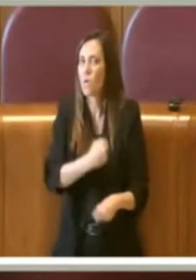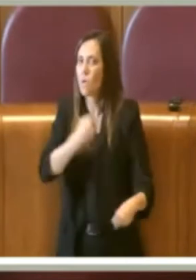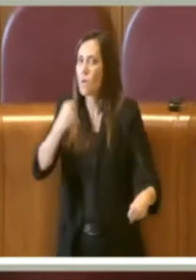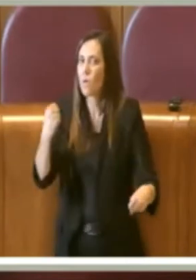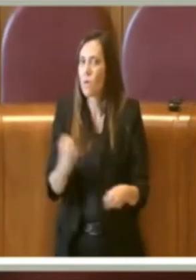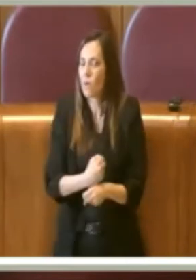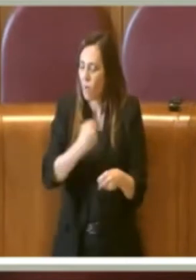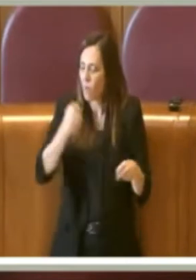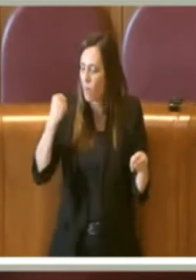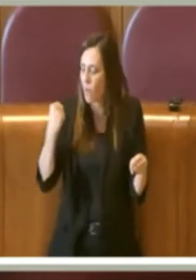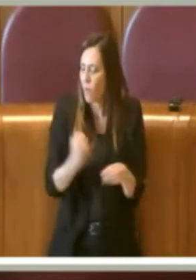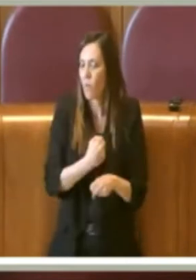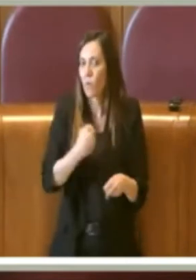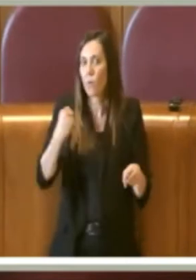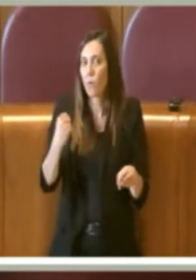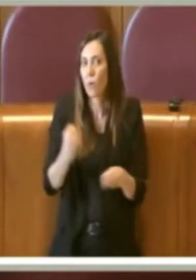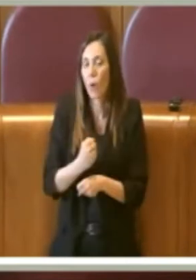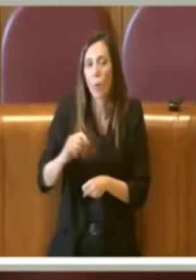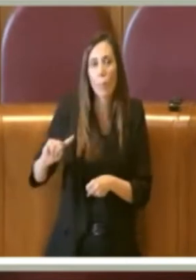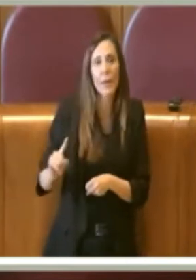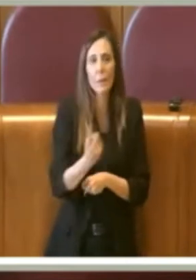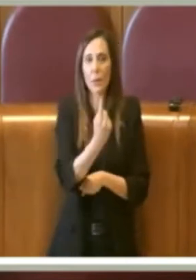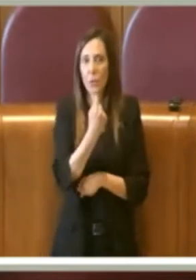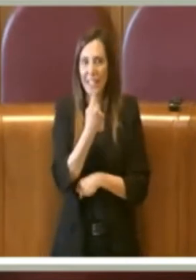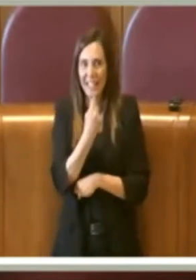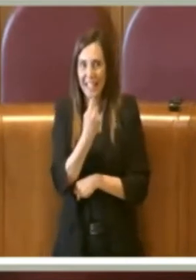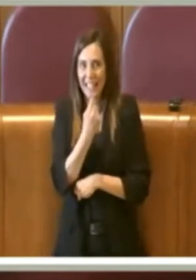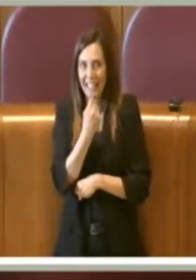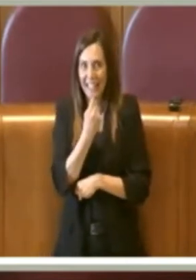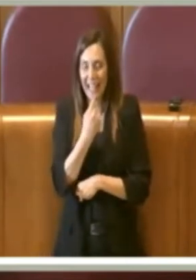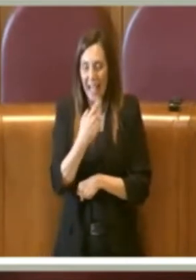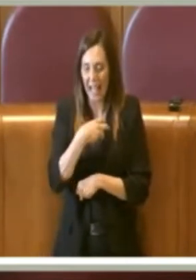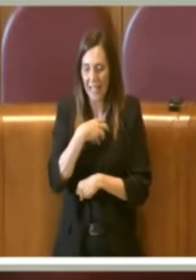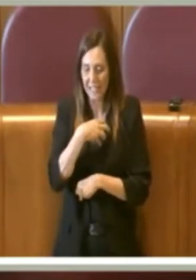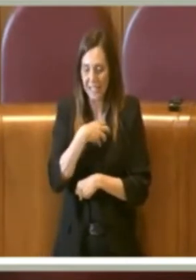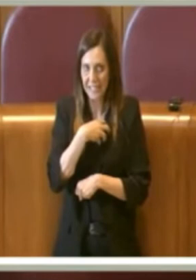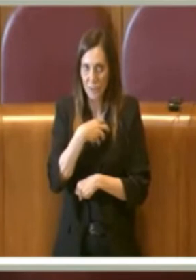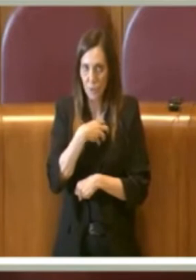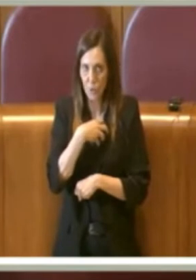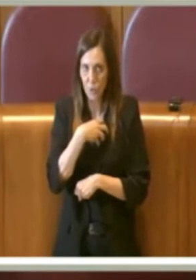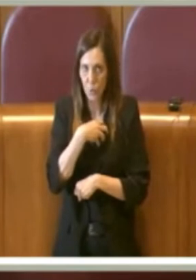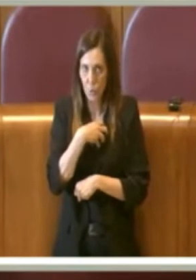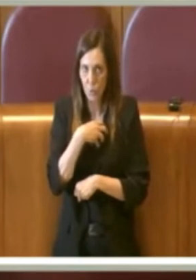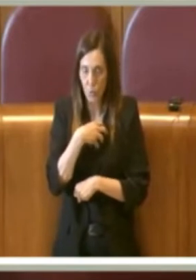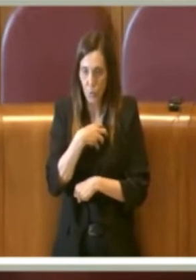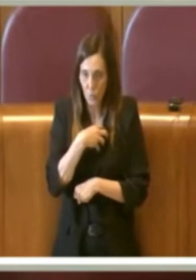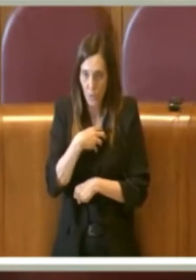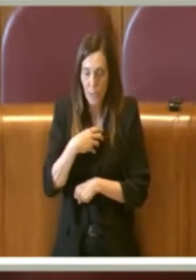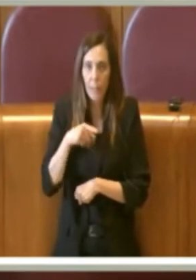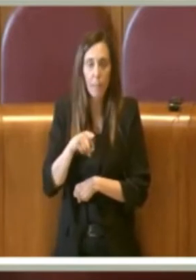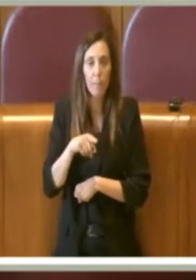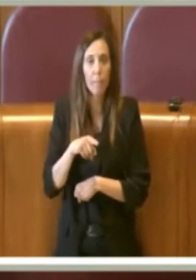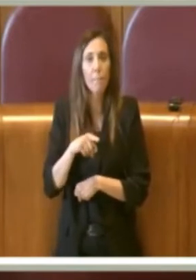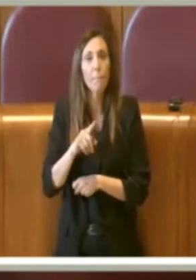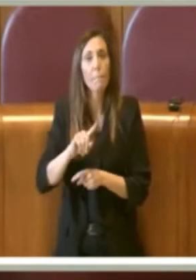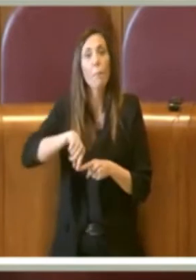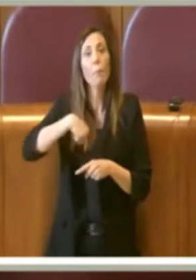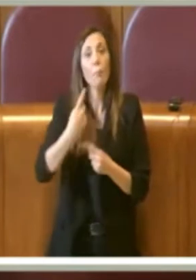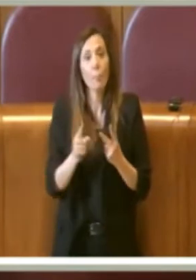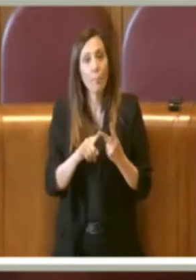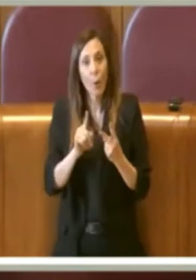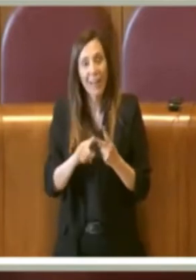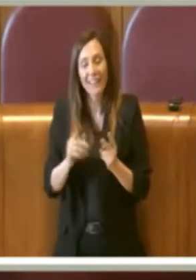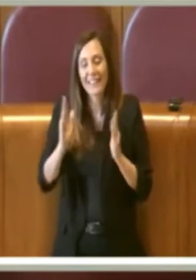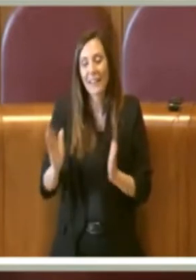impegno da parte innanzitutto dell'assessore ovviamente in primis ma anche del